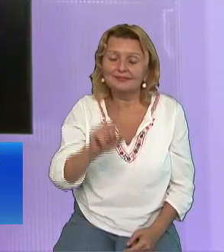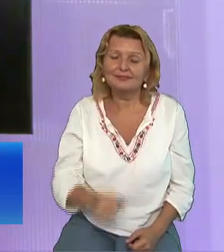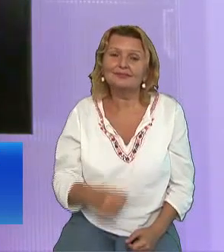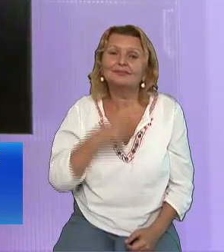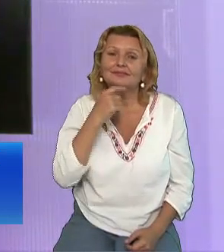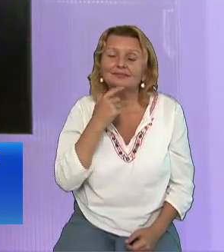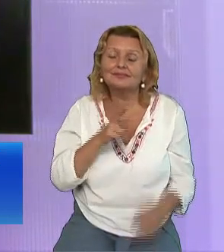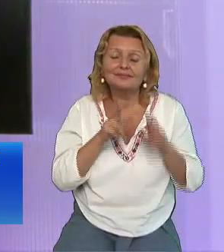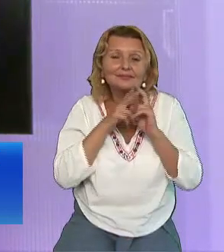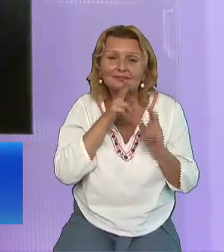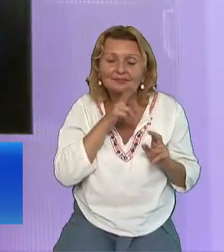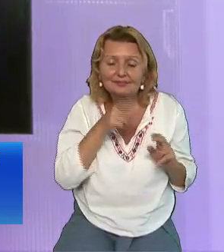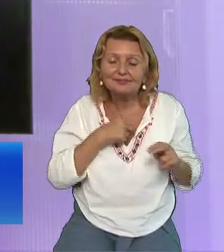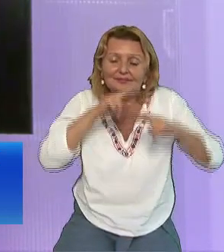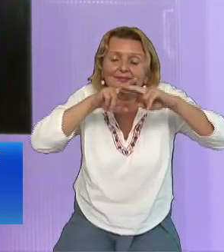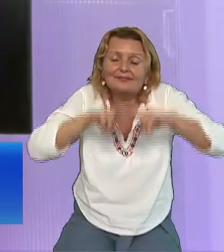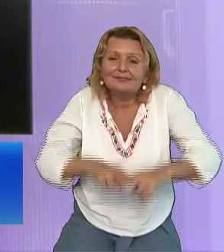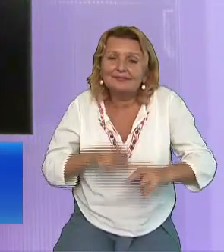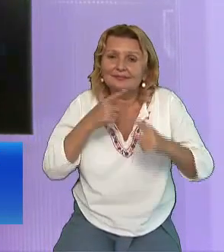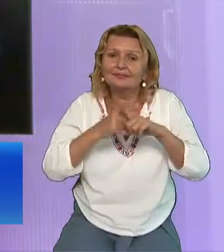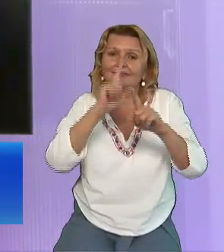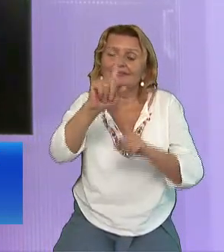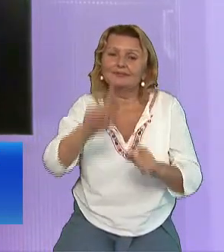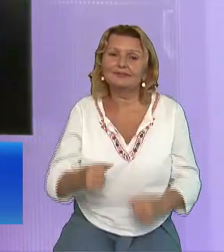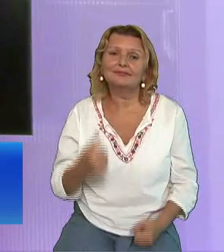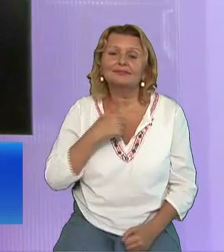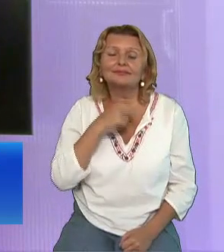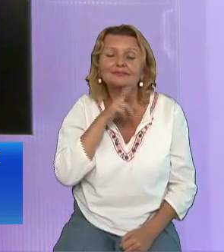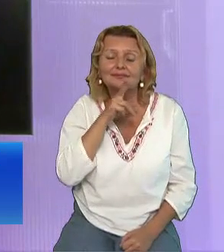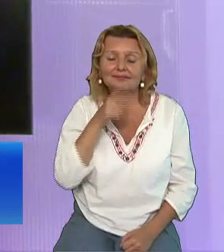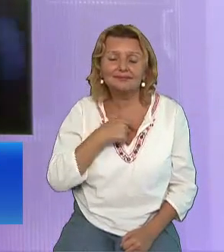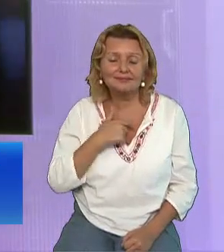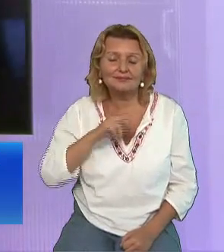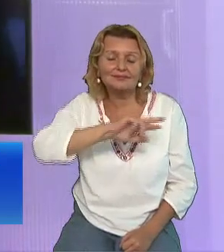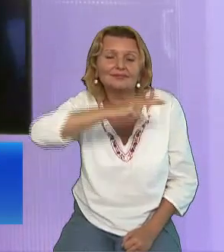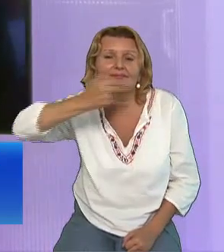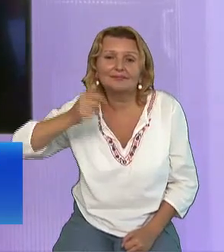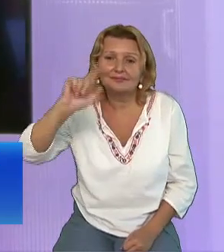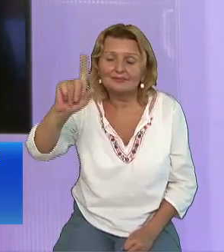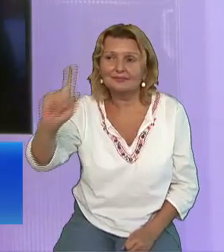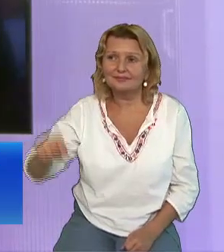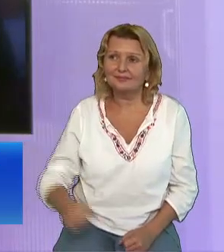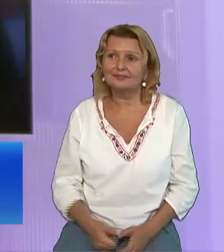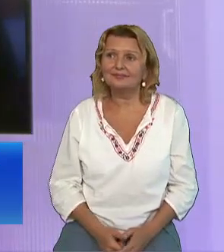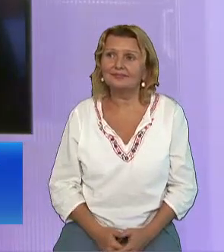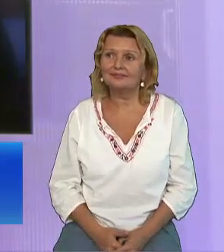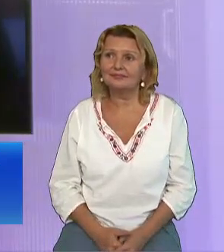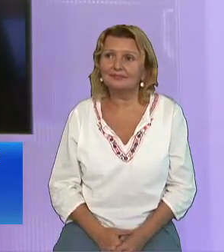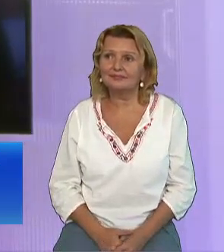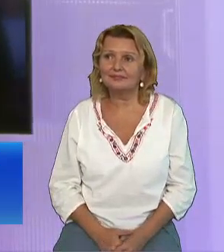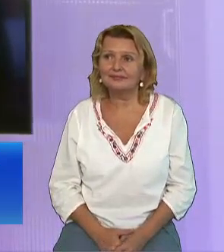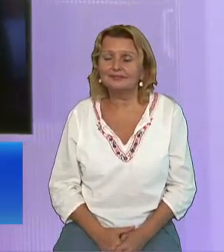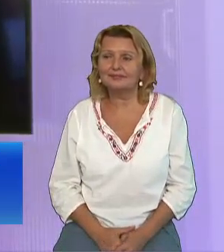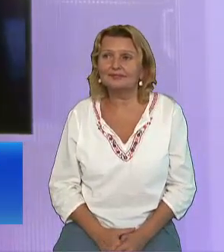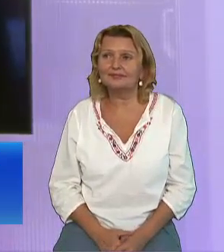tine Vreau să rămân oaspetele tău Ce faci tu? Ce faci tu? Nu uita că abia după ce intri în părtășie cu